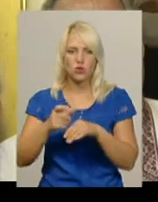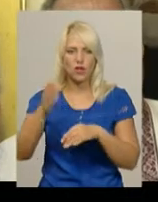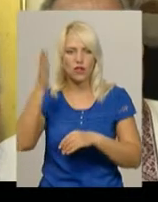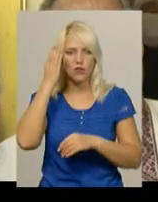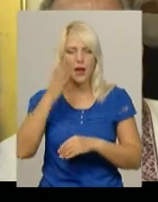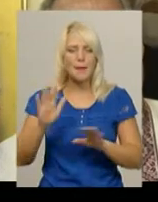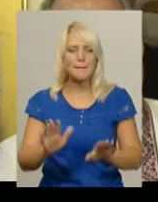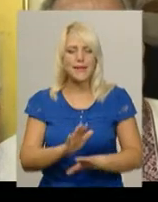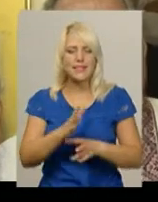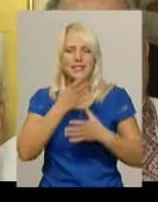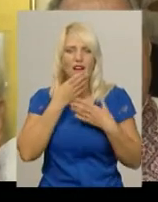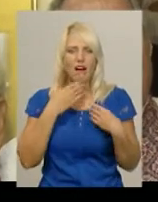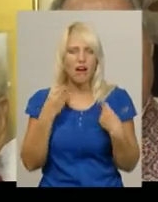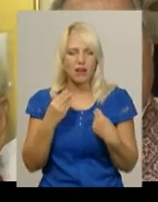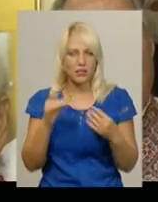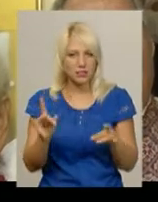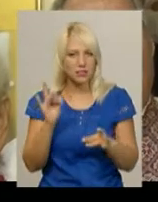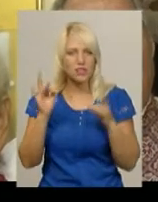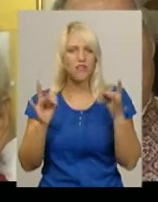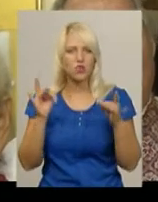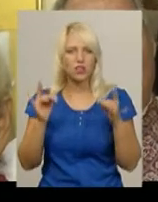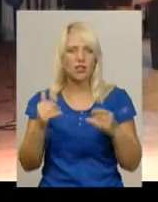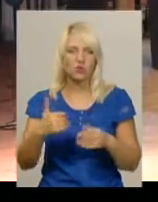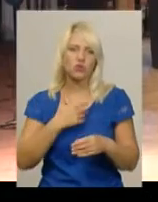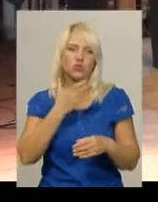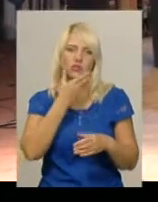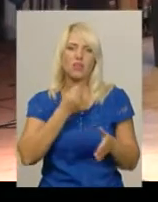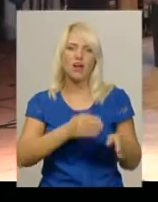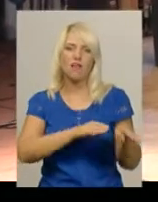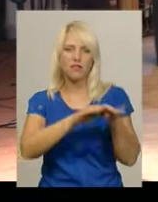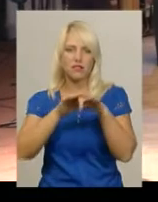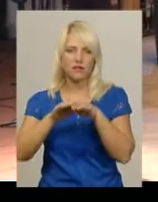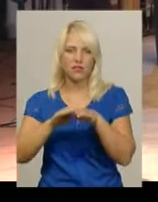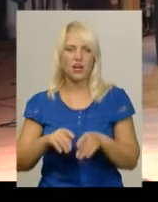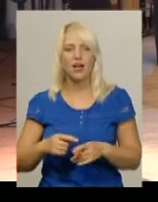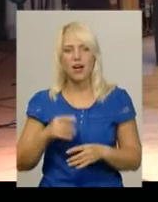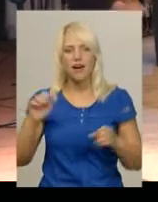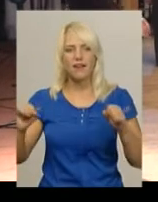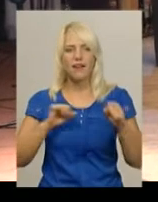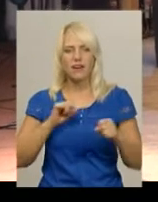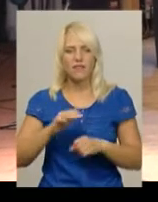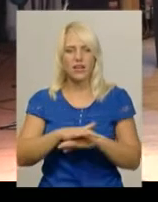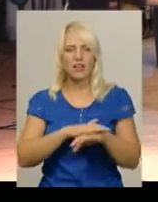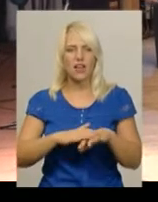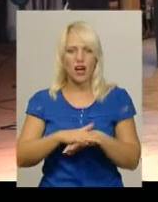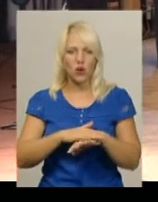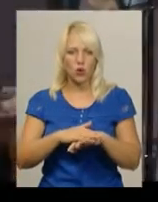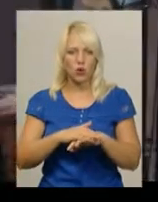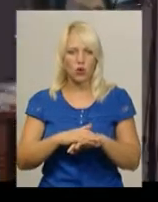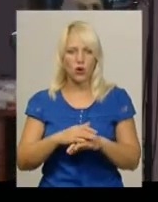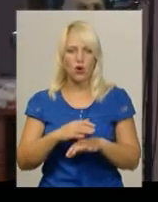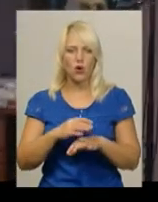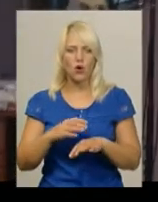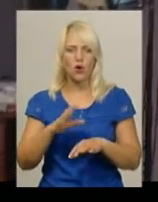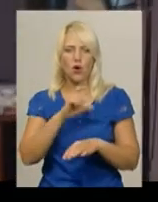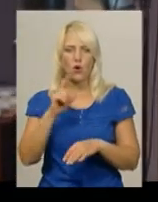дуже гарні звучать, але хочеться, щоб це було на рівні. Керівник народного аматорського хору ветеранів Центру культури і дозвілля «Гармонія» з